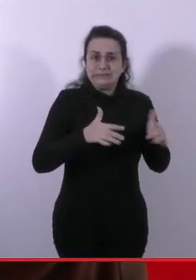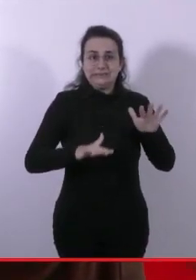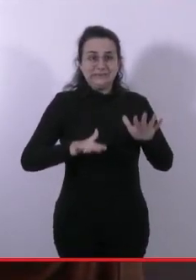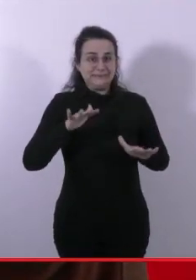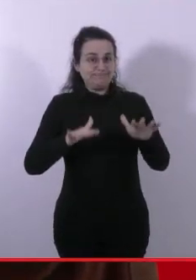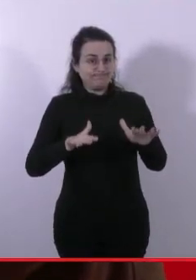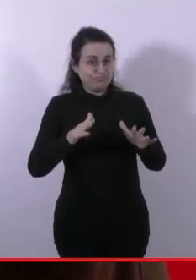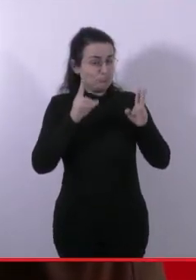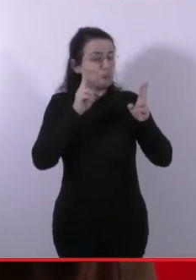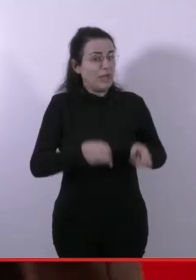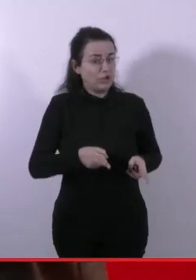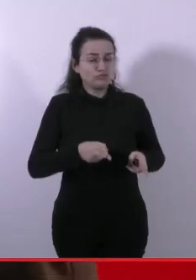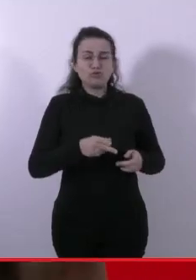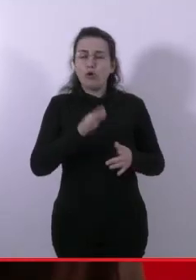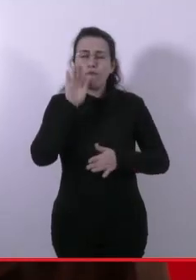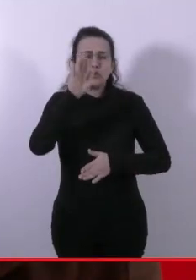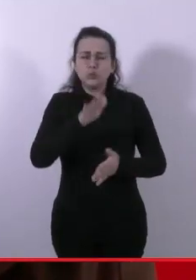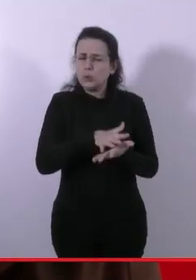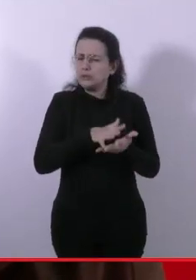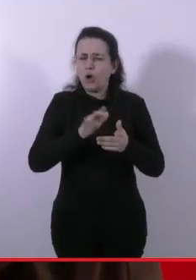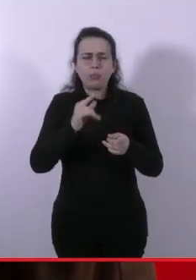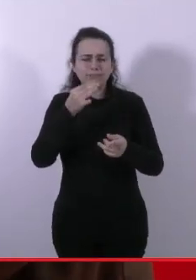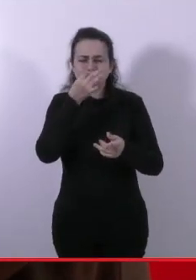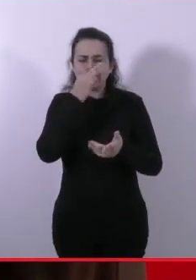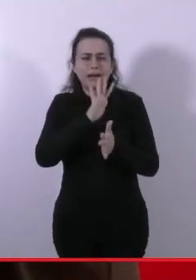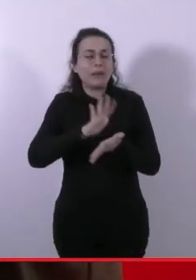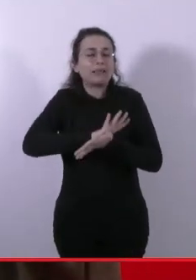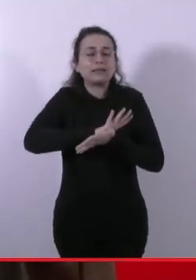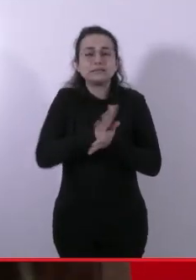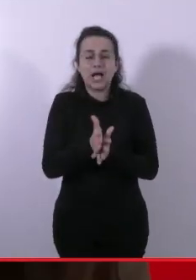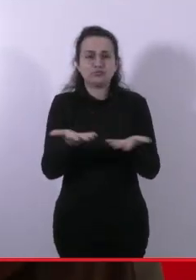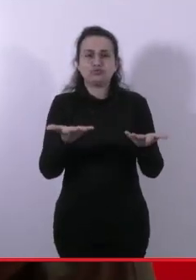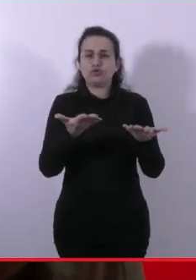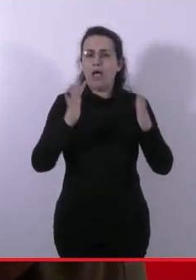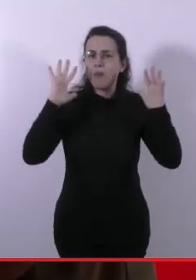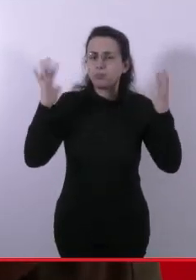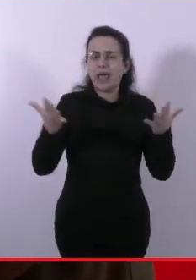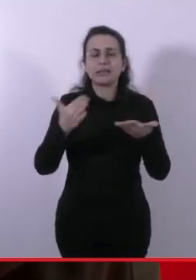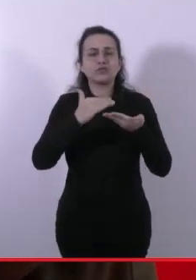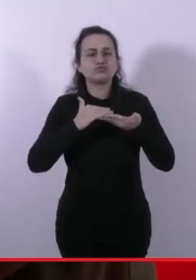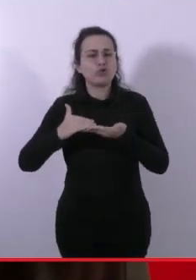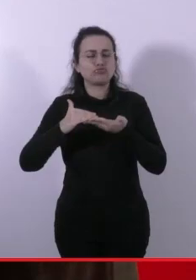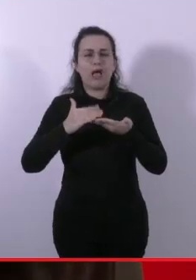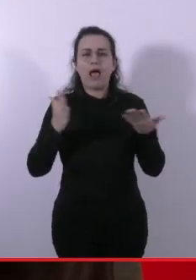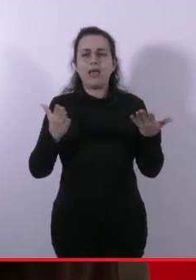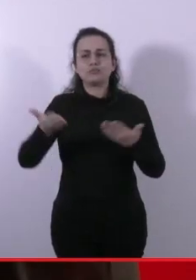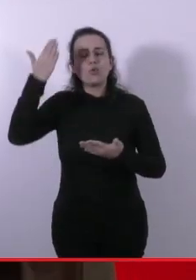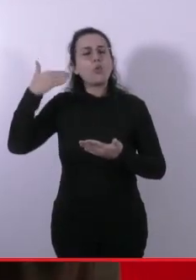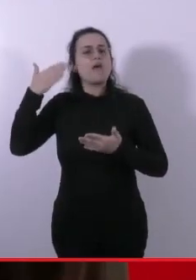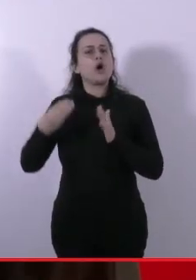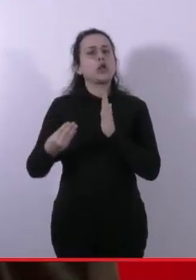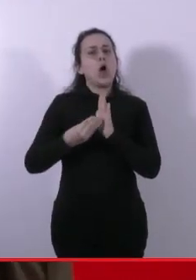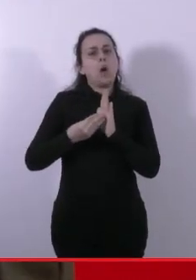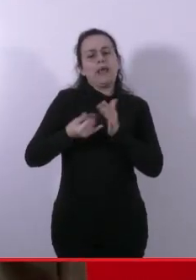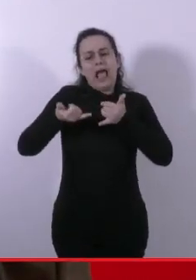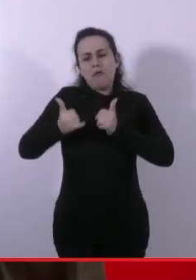Gli lasciamo un futuro disastrato dal versante ambientale, disastrato dal versante sociale. Una volta si diceva al figlio dell'operaio che si